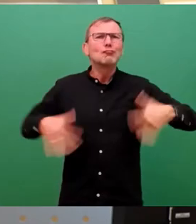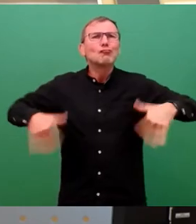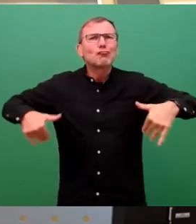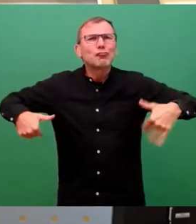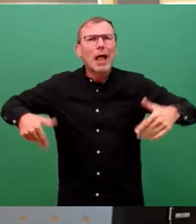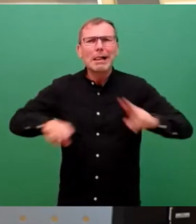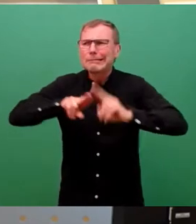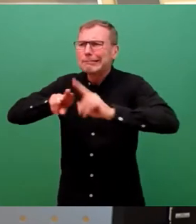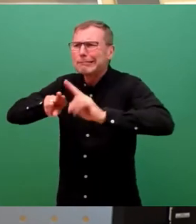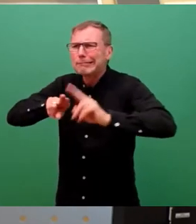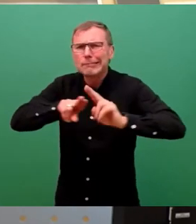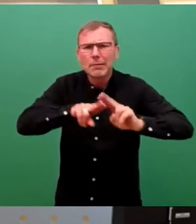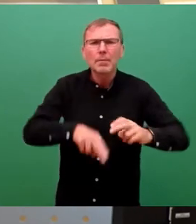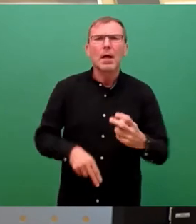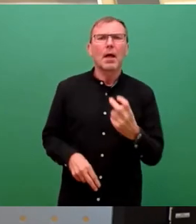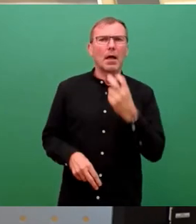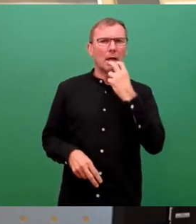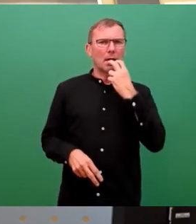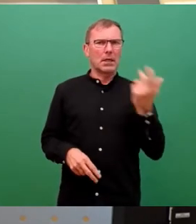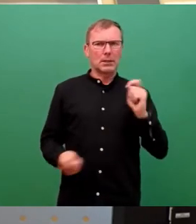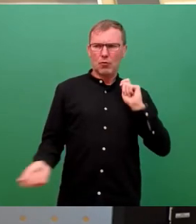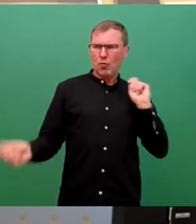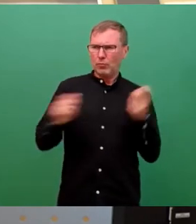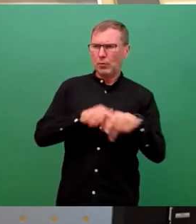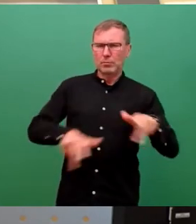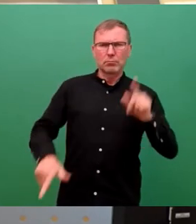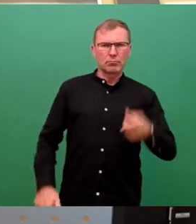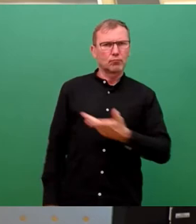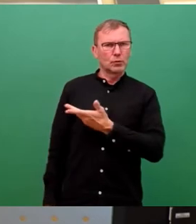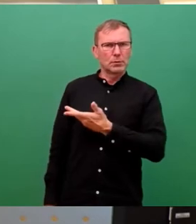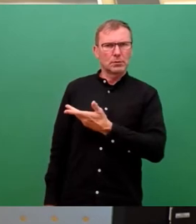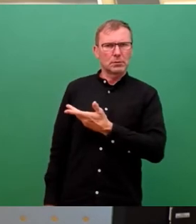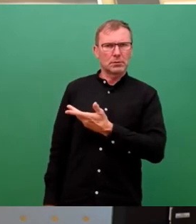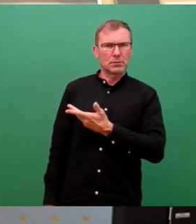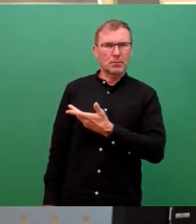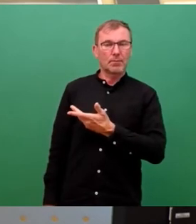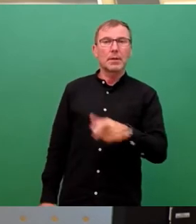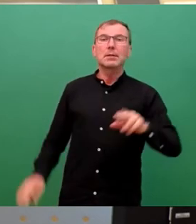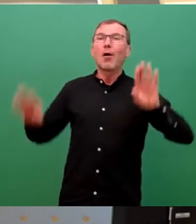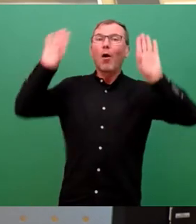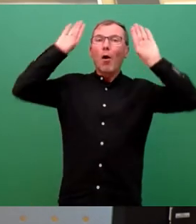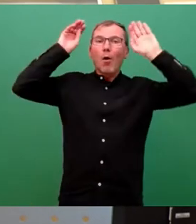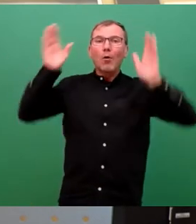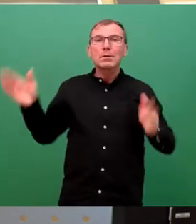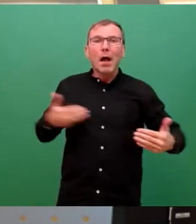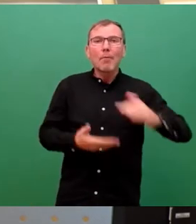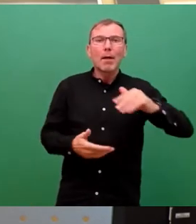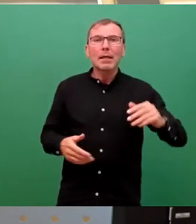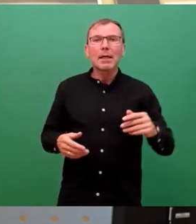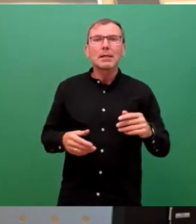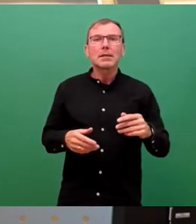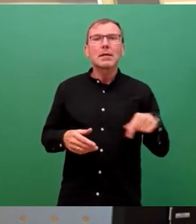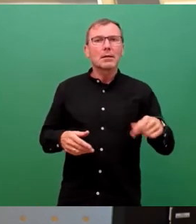und für ein energisches Umsteuern sorgen. Das sogenannte Osterpaket der Bundesregierung schafft jetzt die